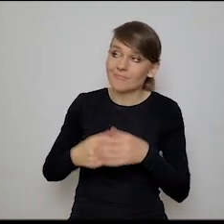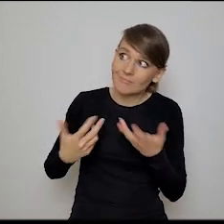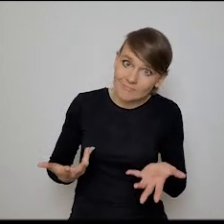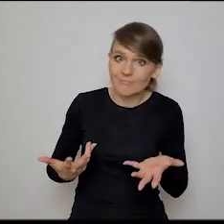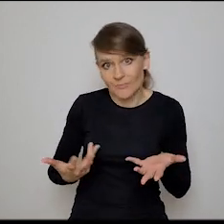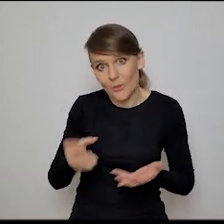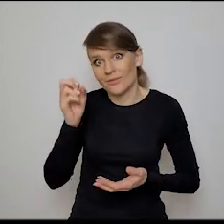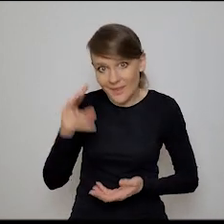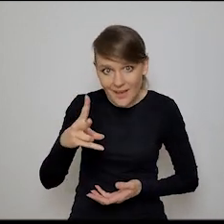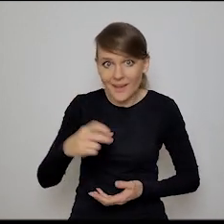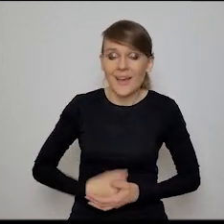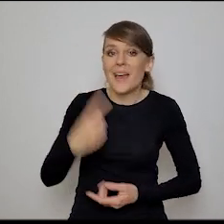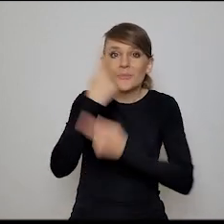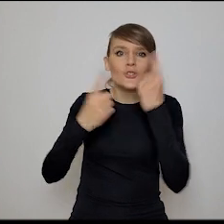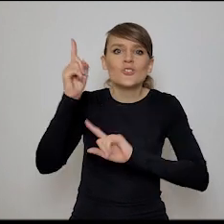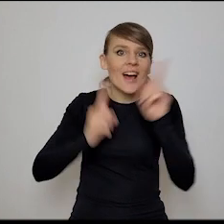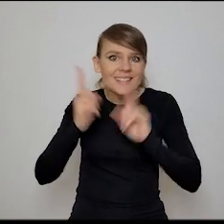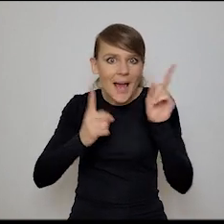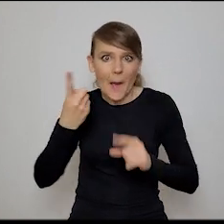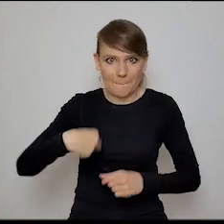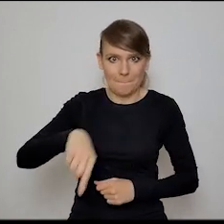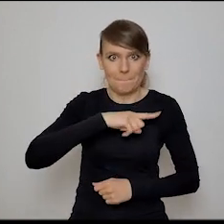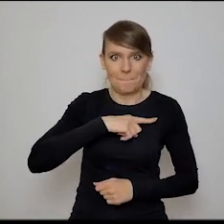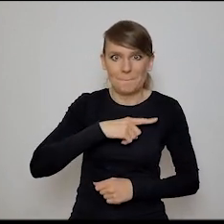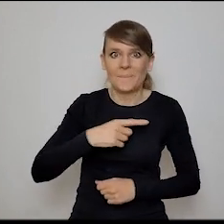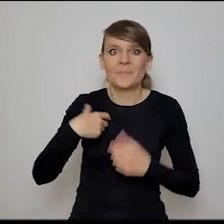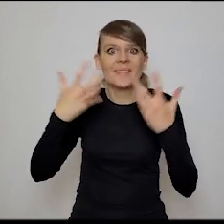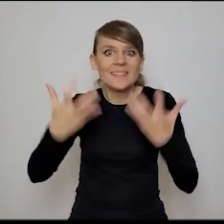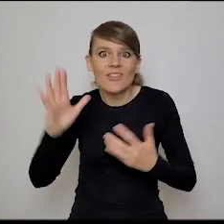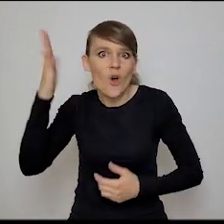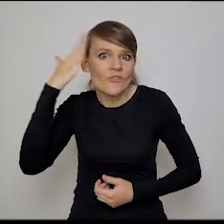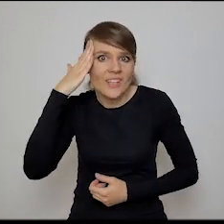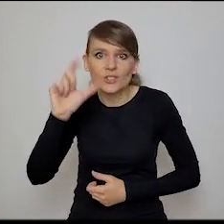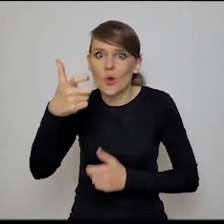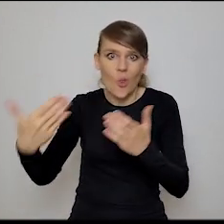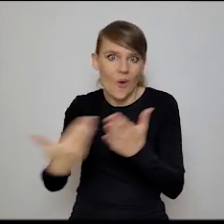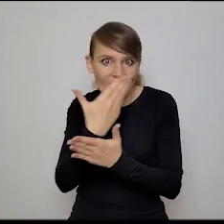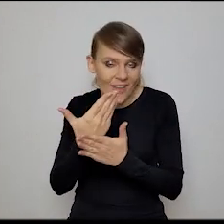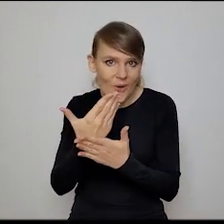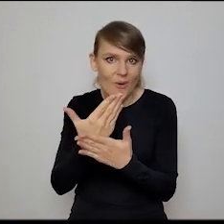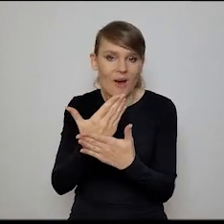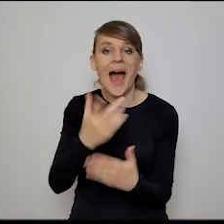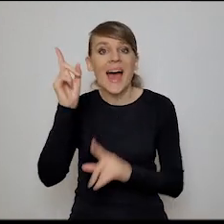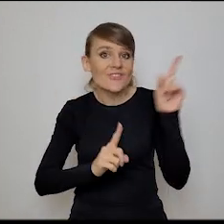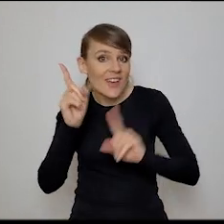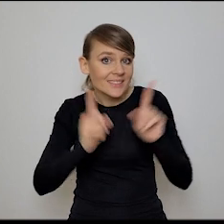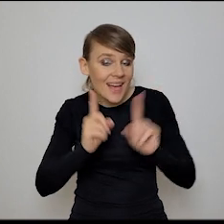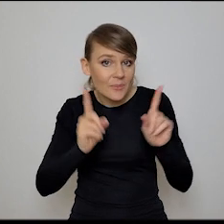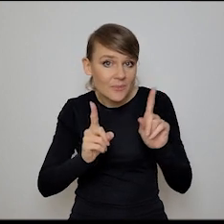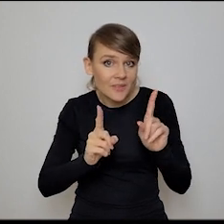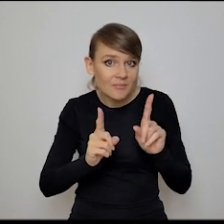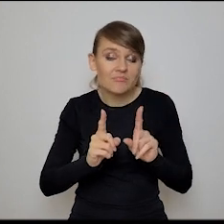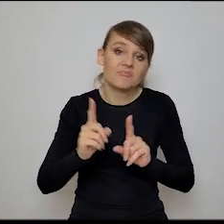Tak. Myślę, że czasami byśmy chcieli od maszyny trochę dowiedzieć się czegoś nowego, a czasami byśmy